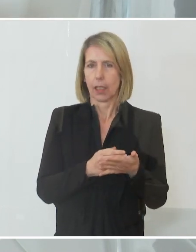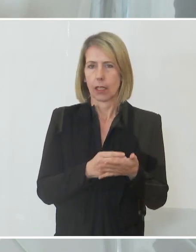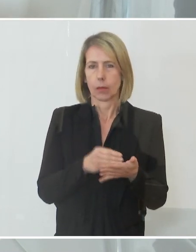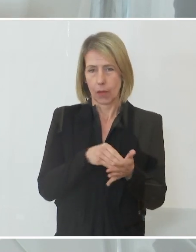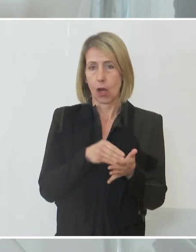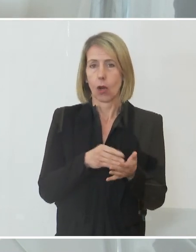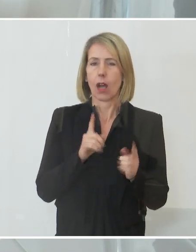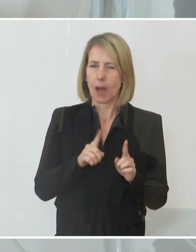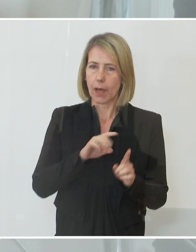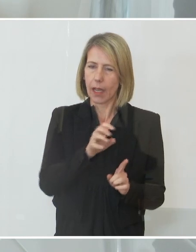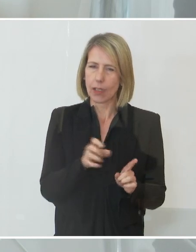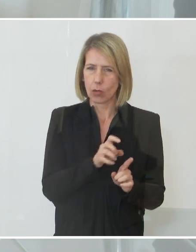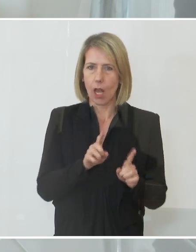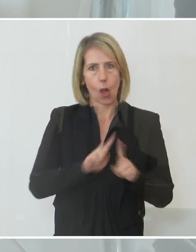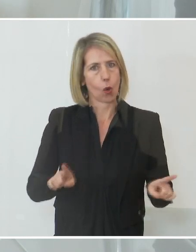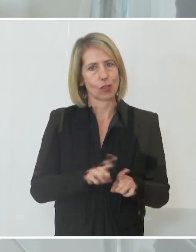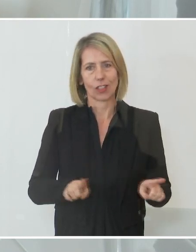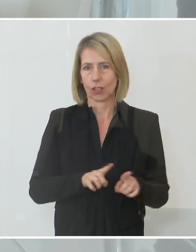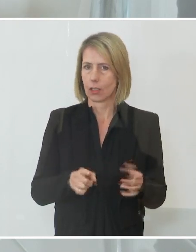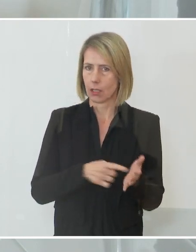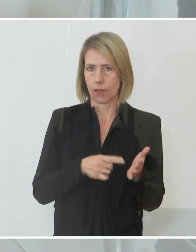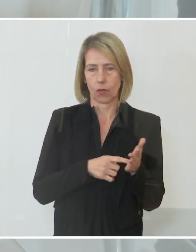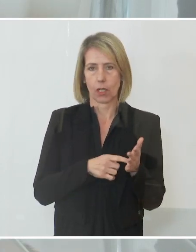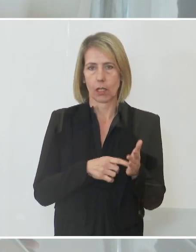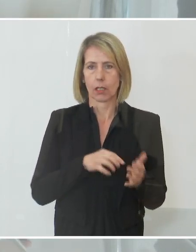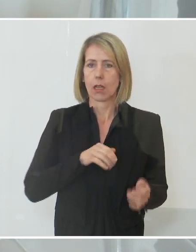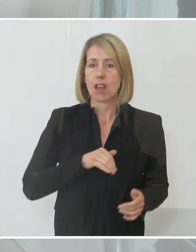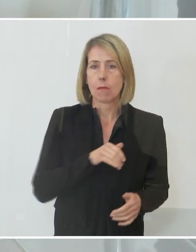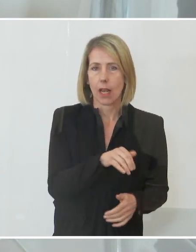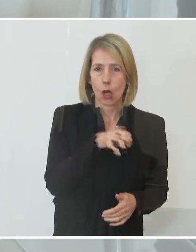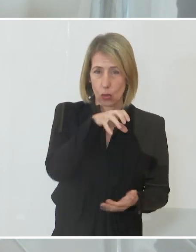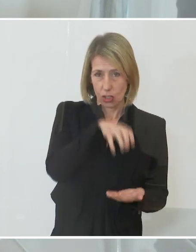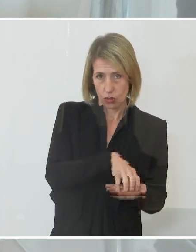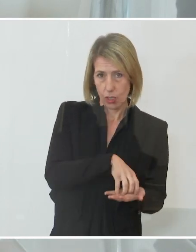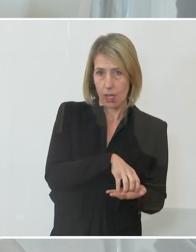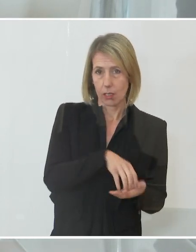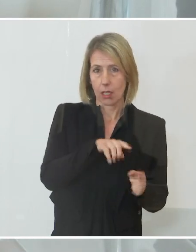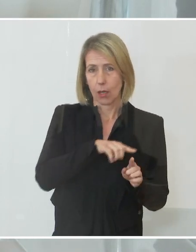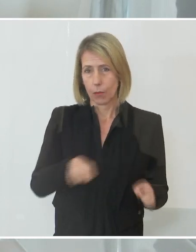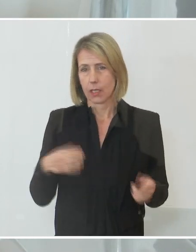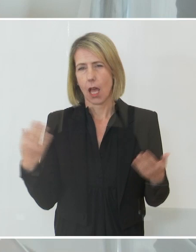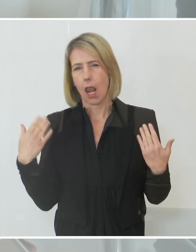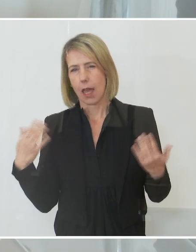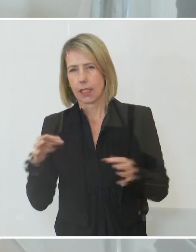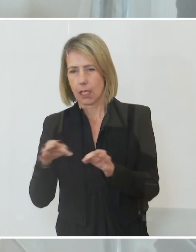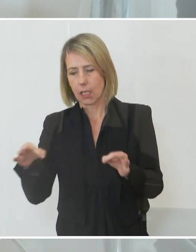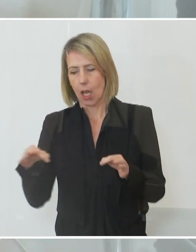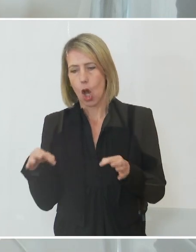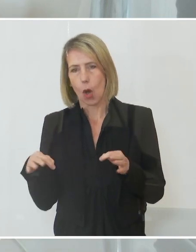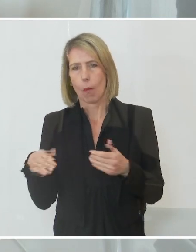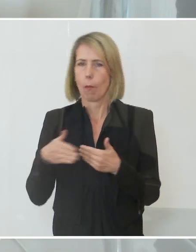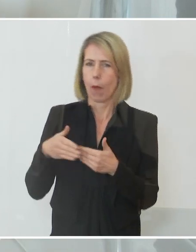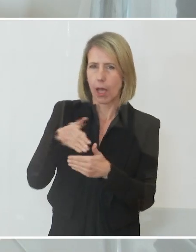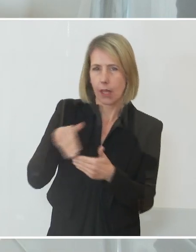gefordert sind. Eine Millionenstadt bis hin zur Frage des ländlichen Raums mit seinen Grenzregionen